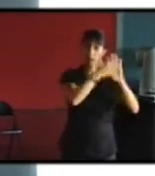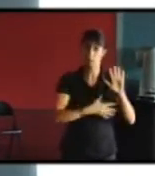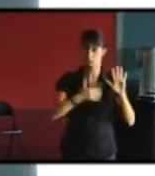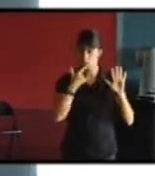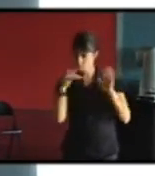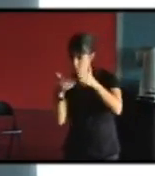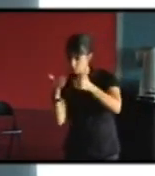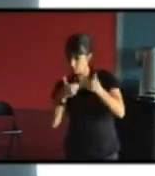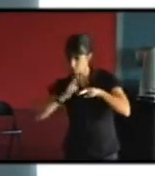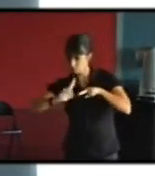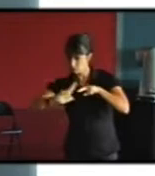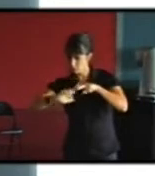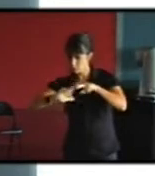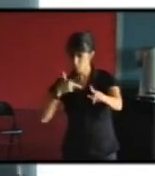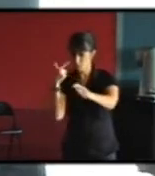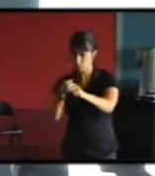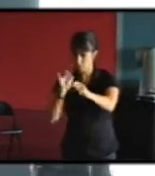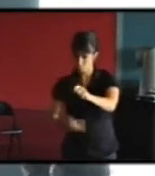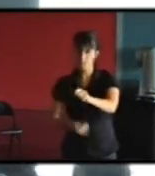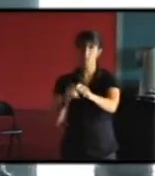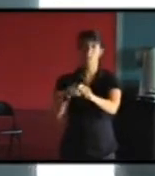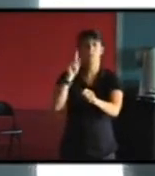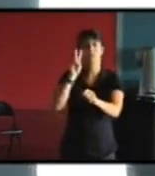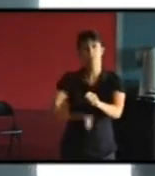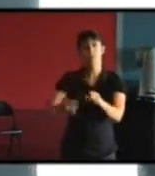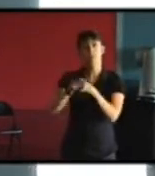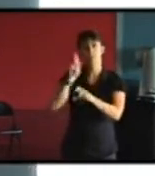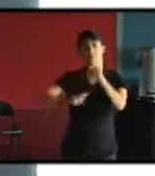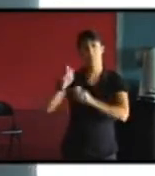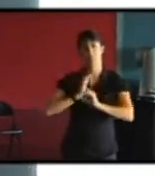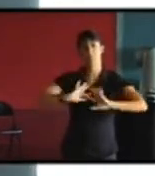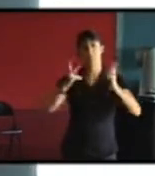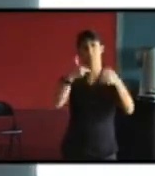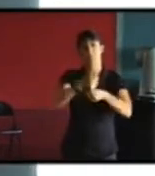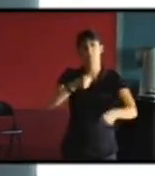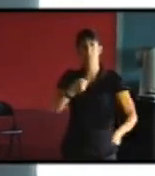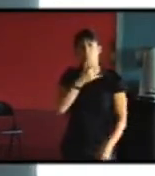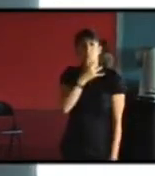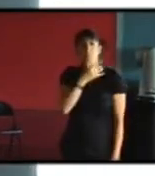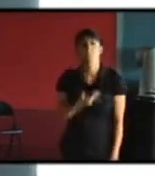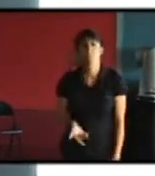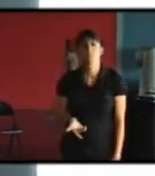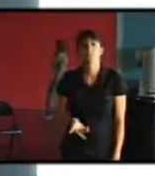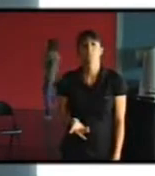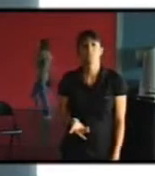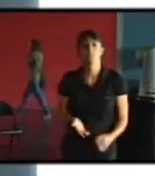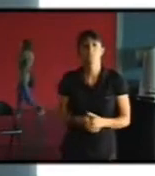restituer mais on revient pas en arrière enfin je crois que les bâtiments ils sont voués à